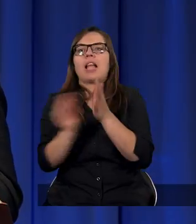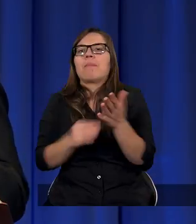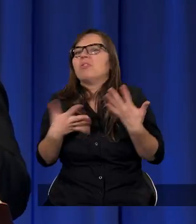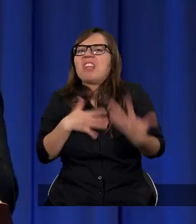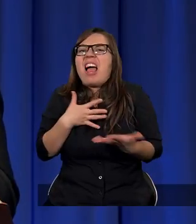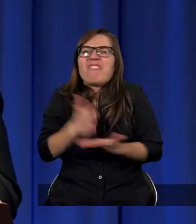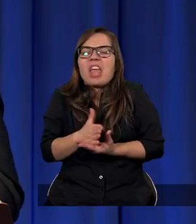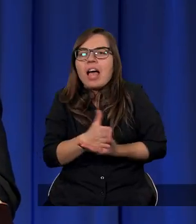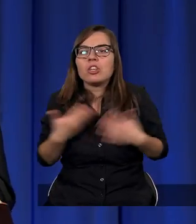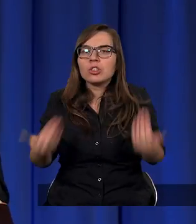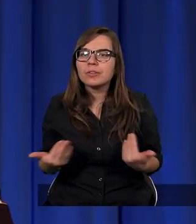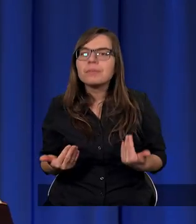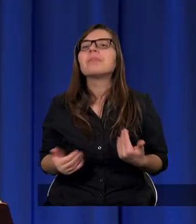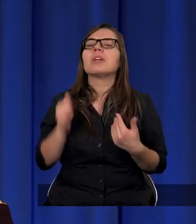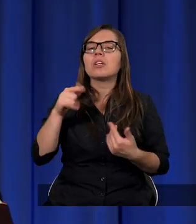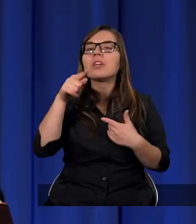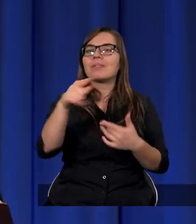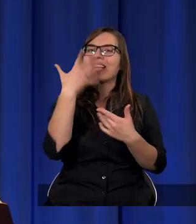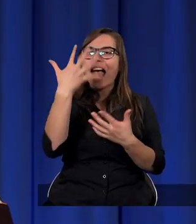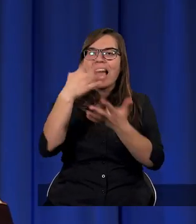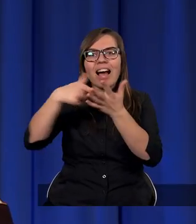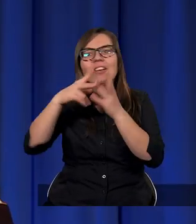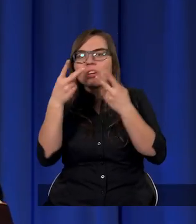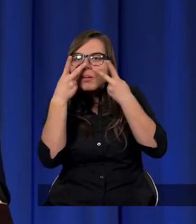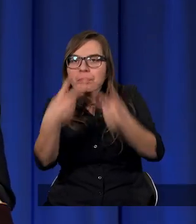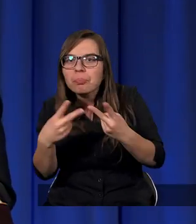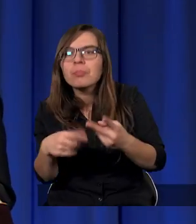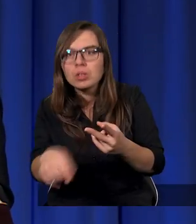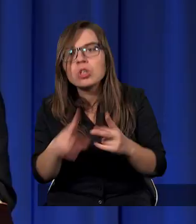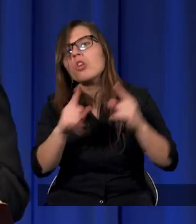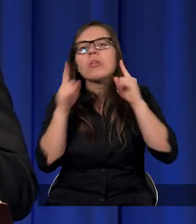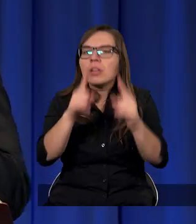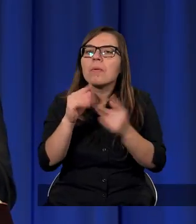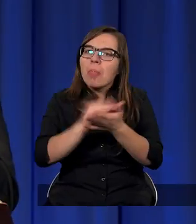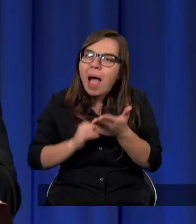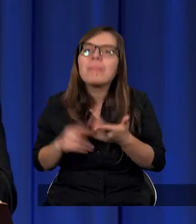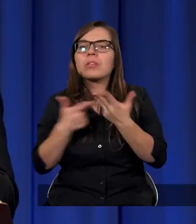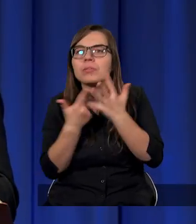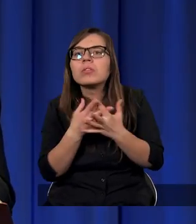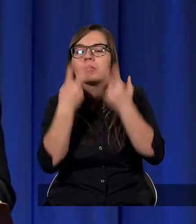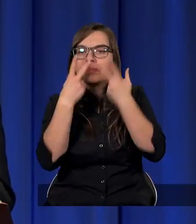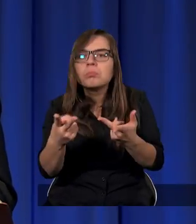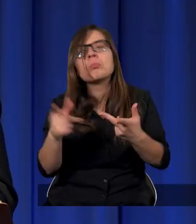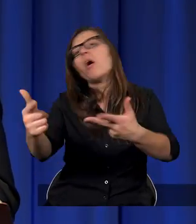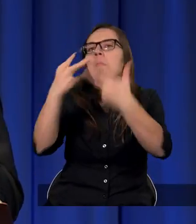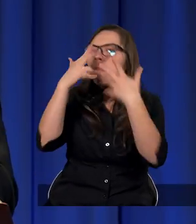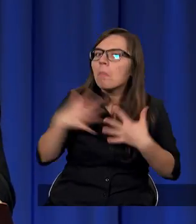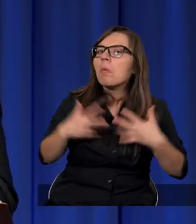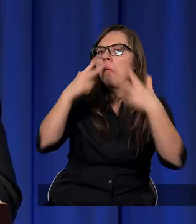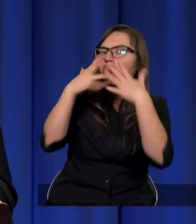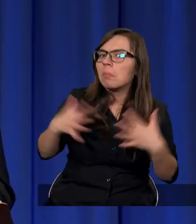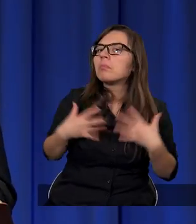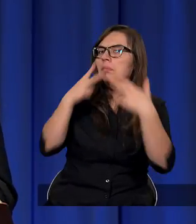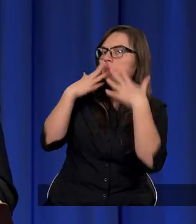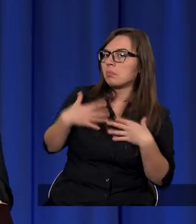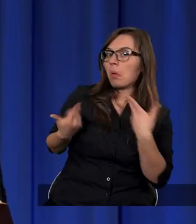niej pojechał i poprosił ją o jej rękopisy, żeby zobaczyć, co ona tam dokładnie napisała, więc ona mu to wszystko udostępniła, a on sobie to